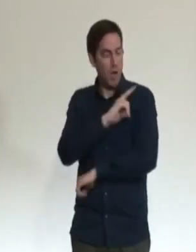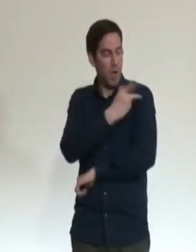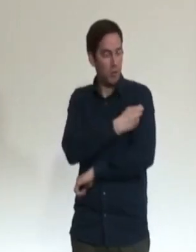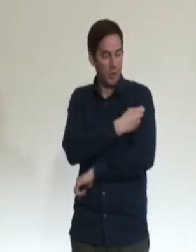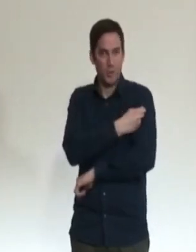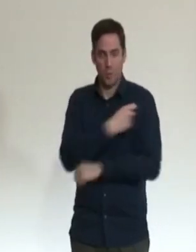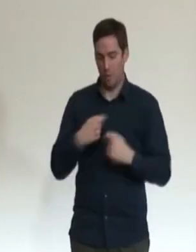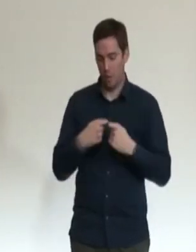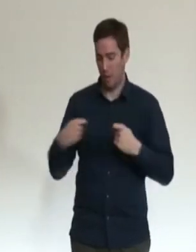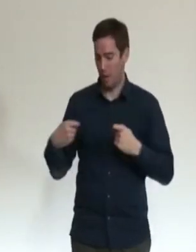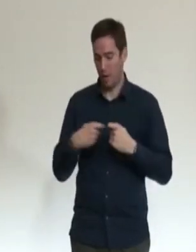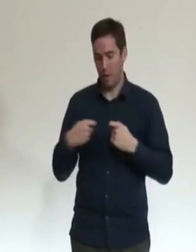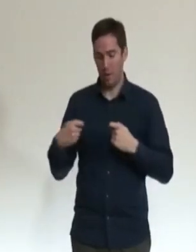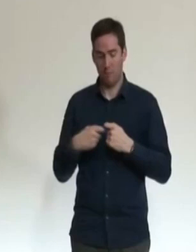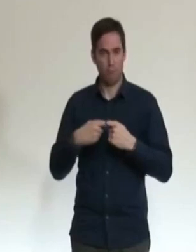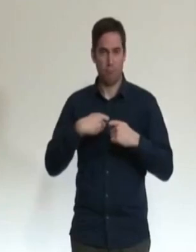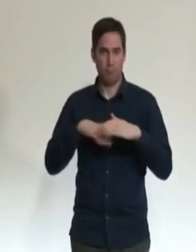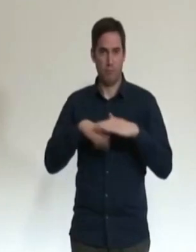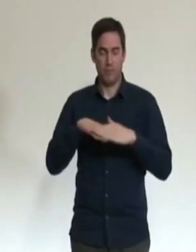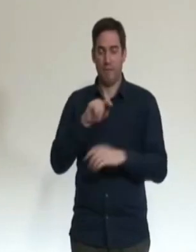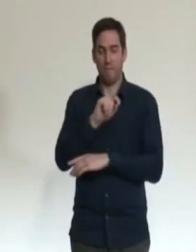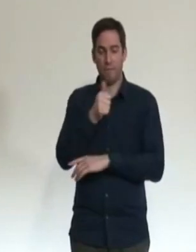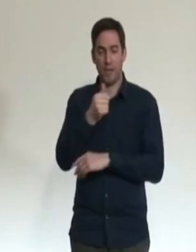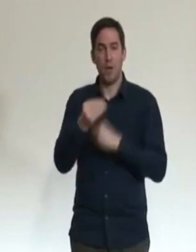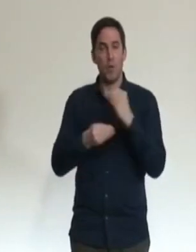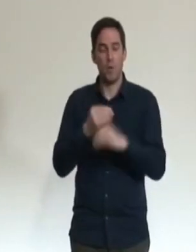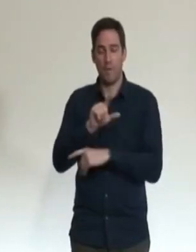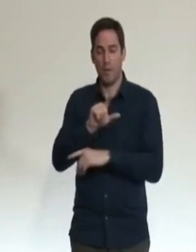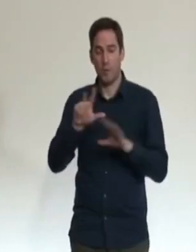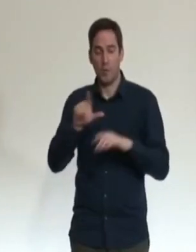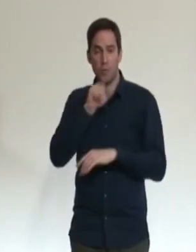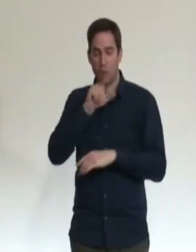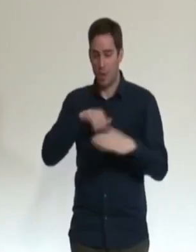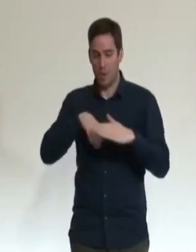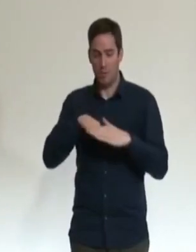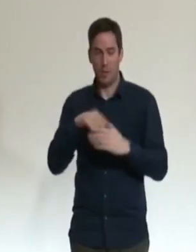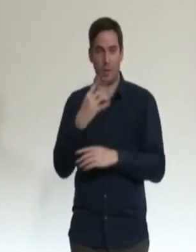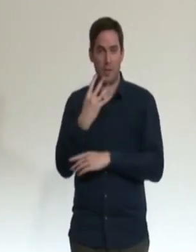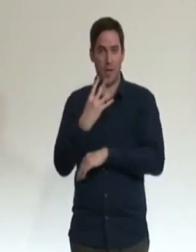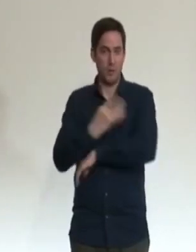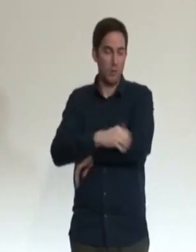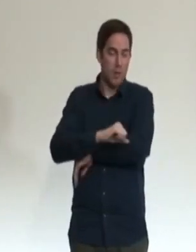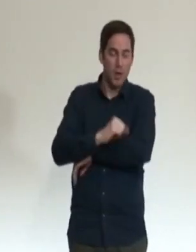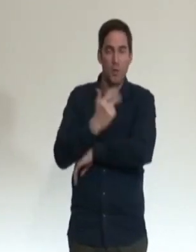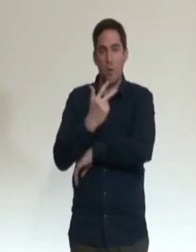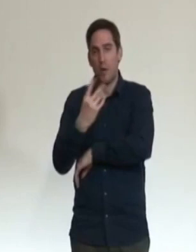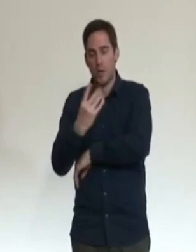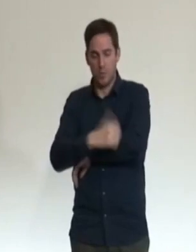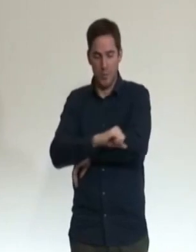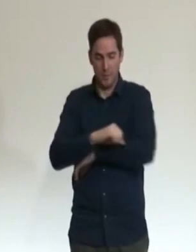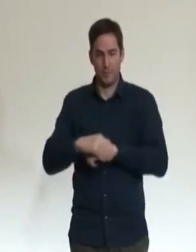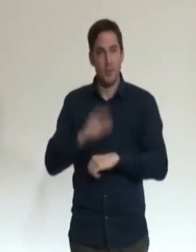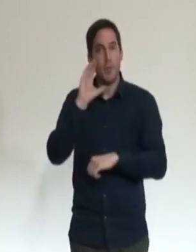Pfizer à 21 ou 28 jours,'est-à-dire trois à quatre semaines. Et je demande donc à l'ensemble des acteurs qui